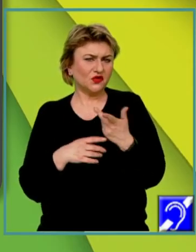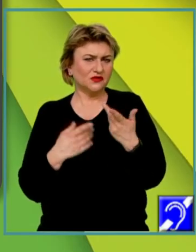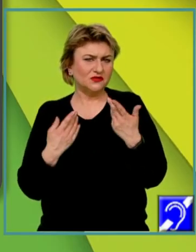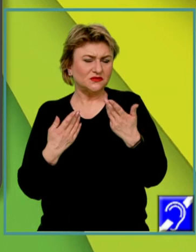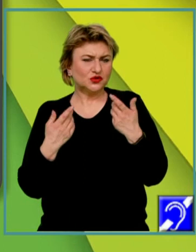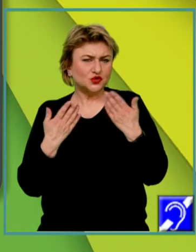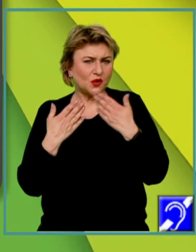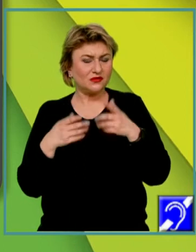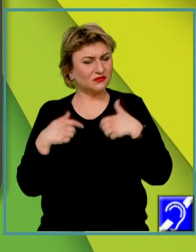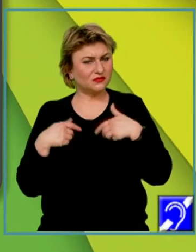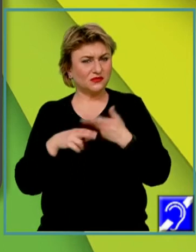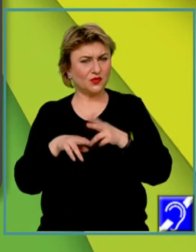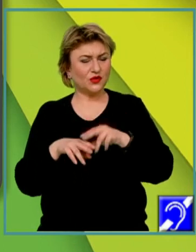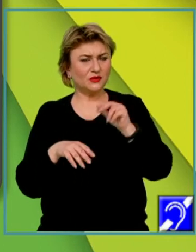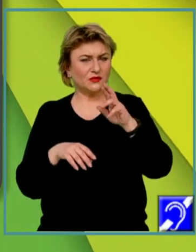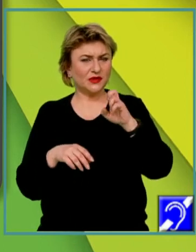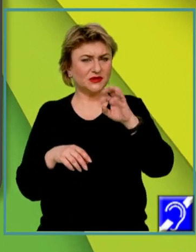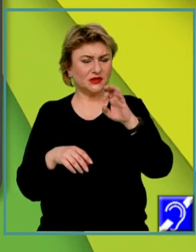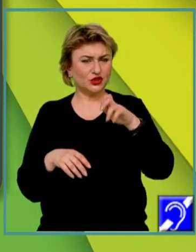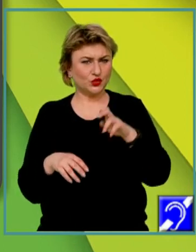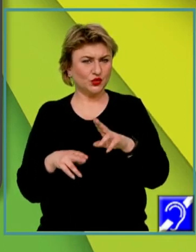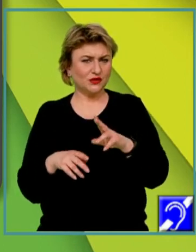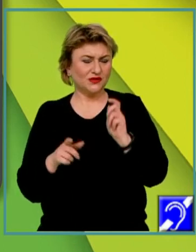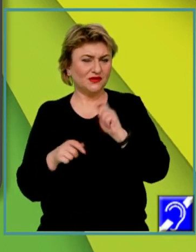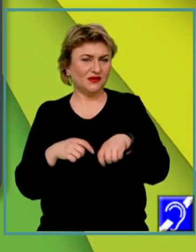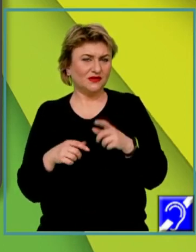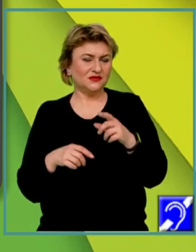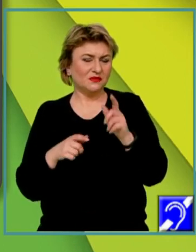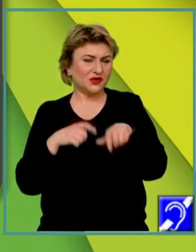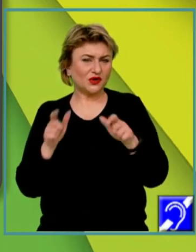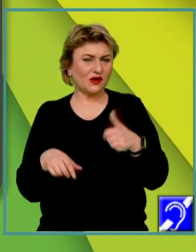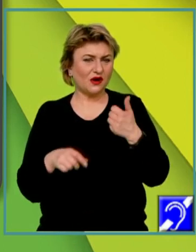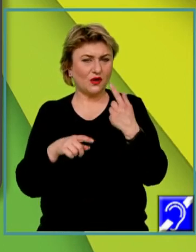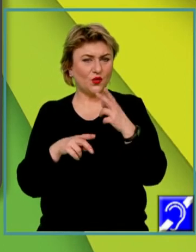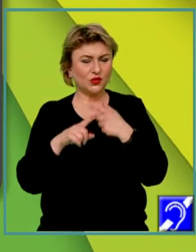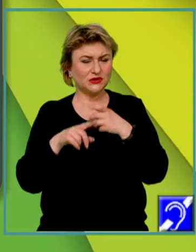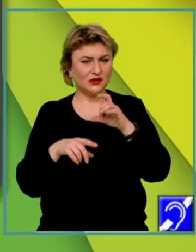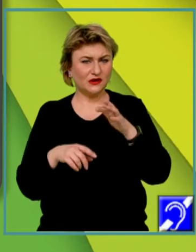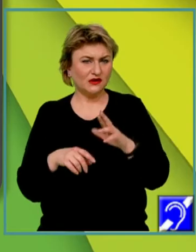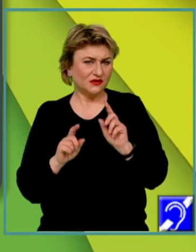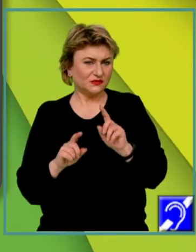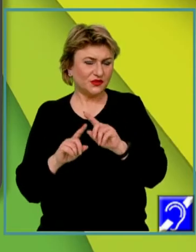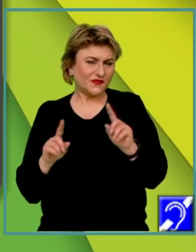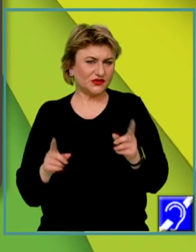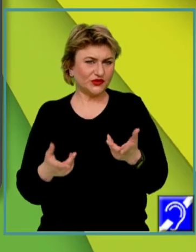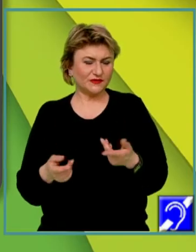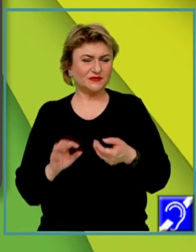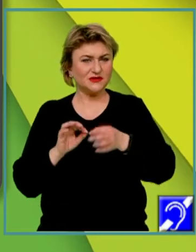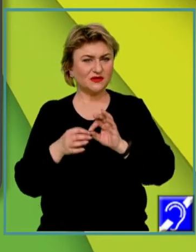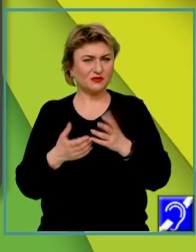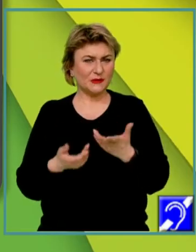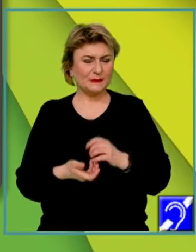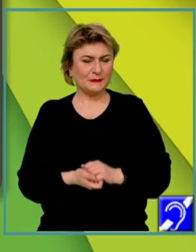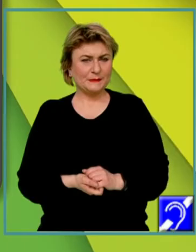bucura de mai mult prestigiu în localitatea sa decât personalul auxiliar al instituției. Știm foarte bine că prestigiul